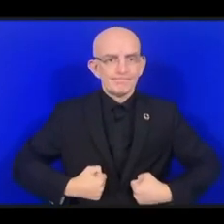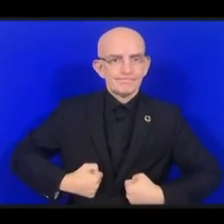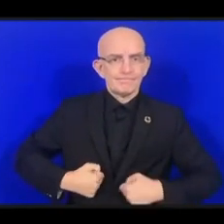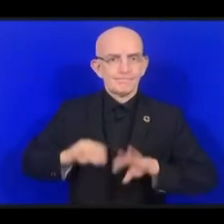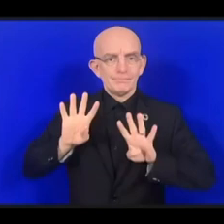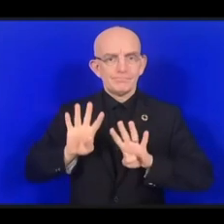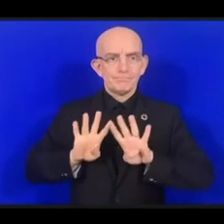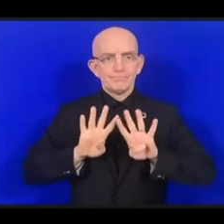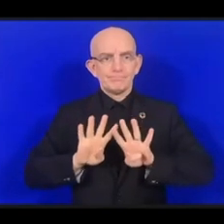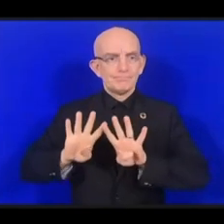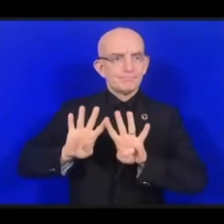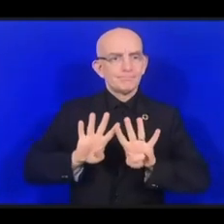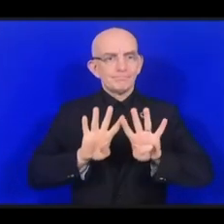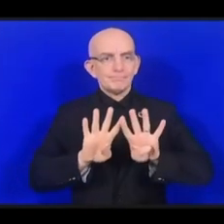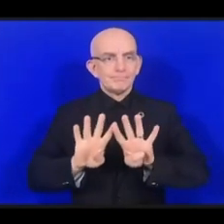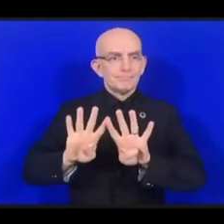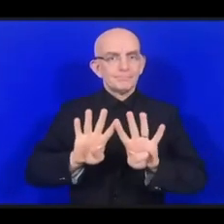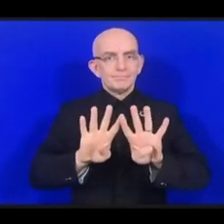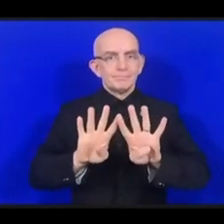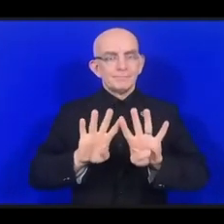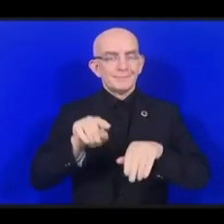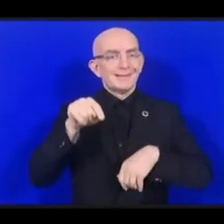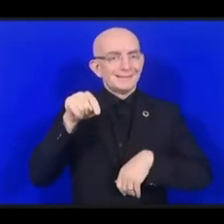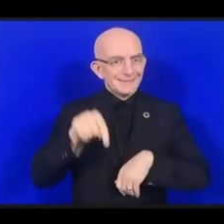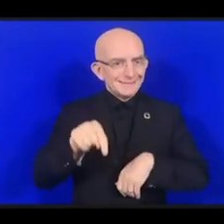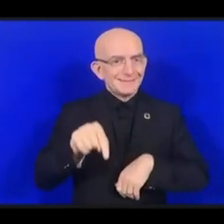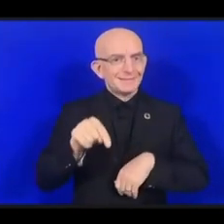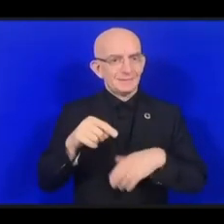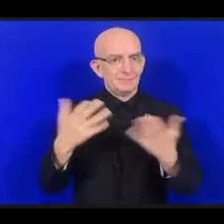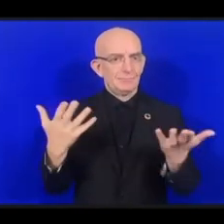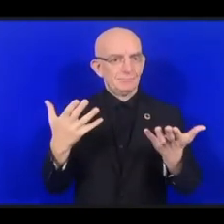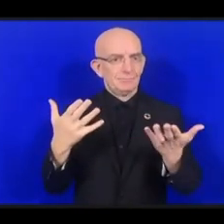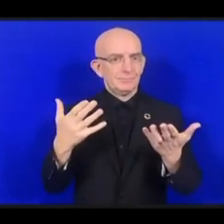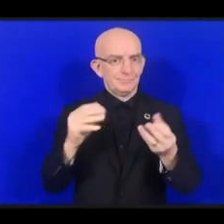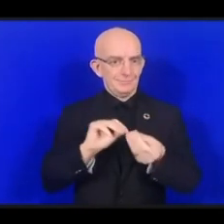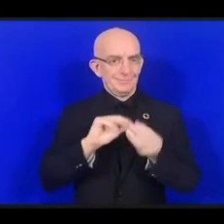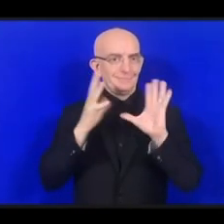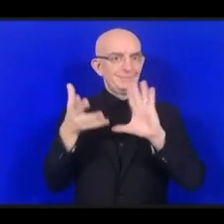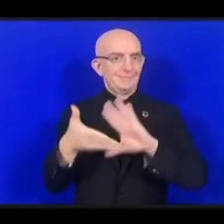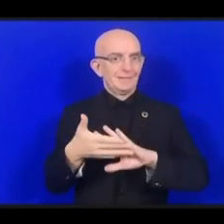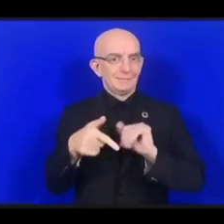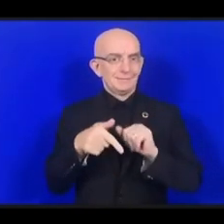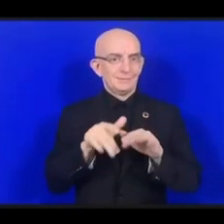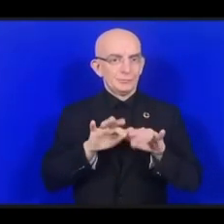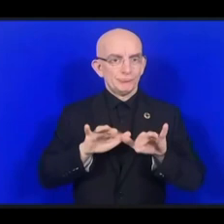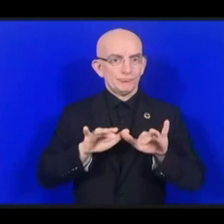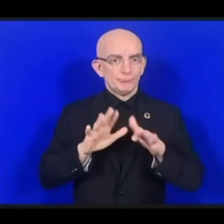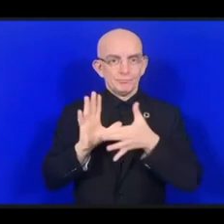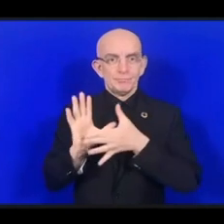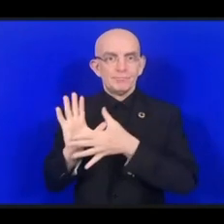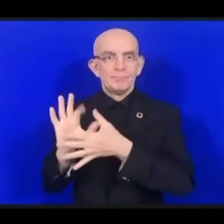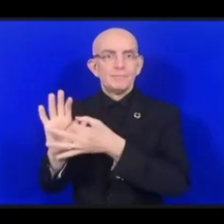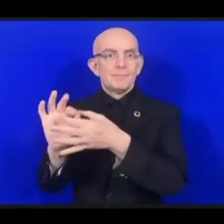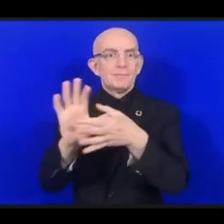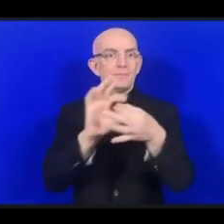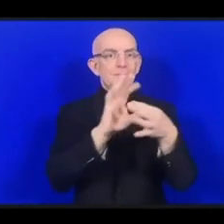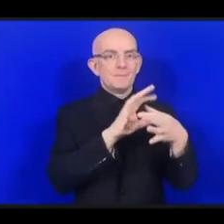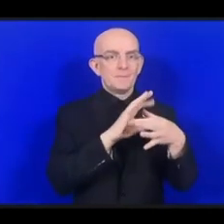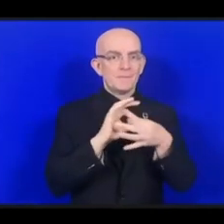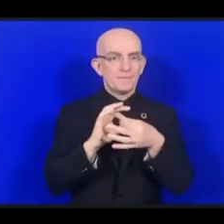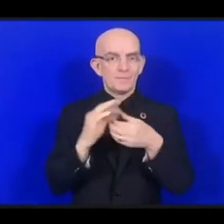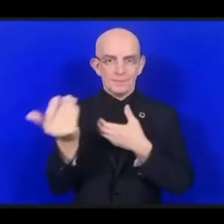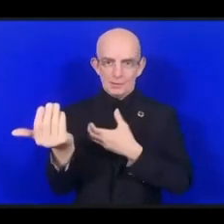что предлагает нам интернет. Основная тема этой конференции – это интернет